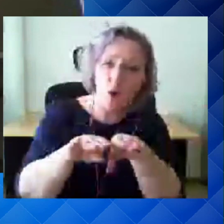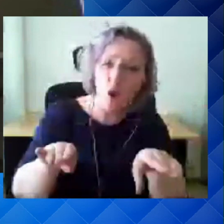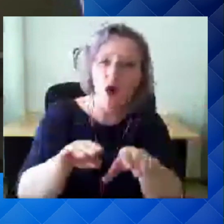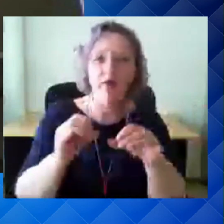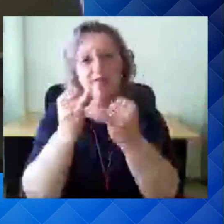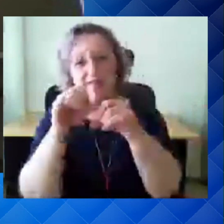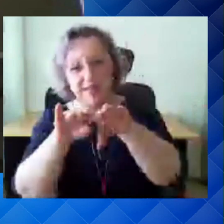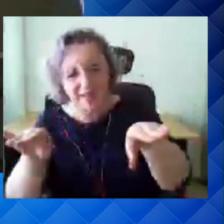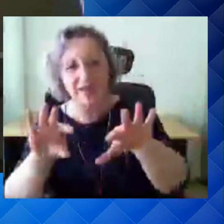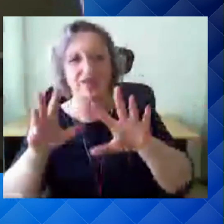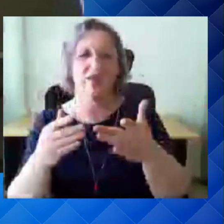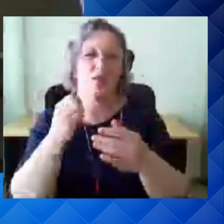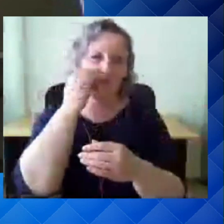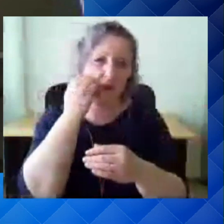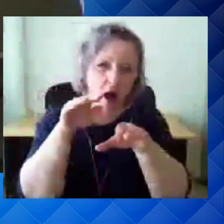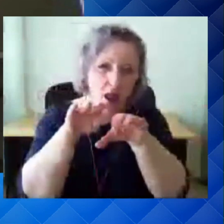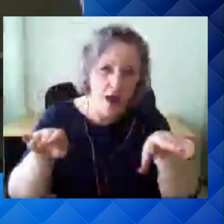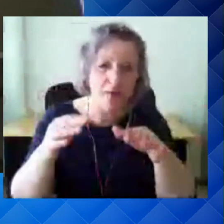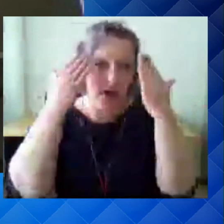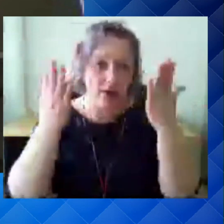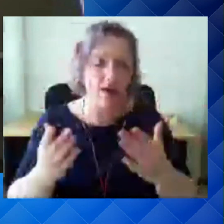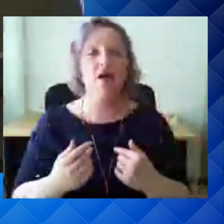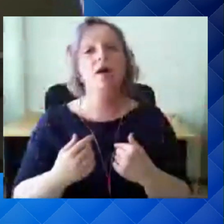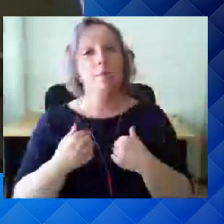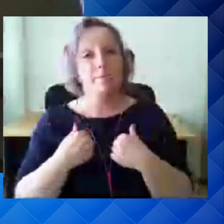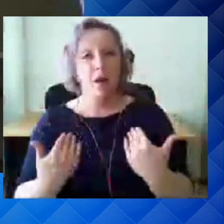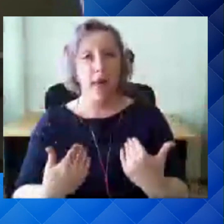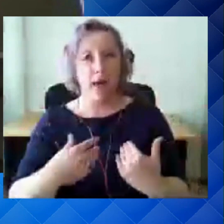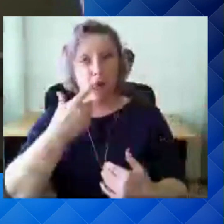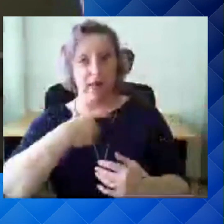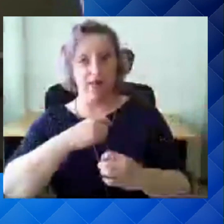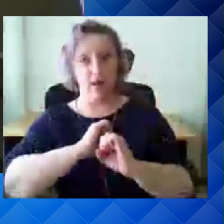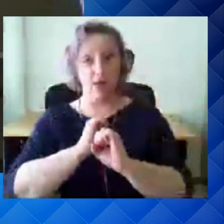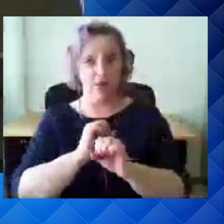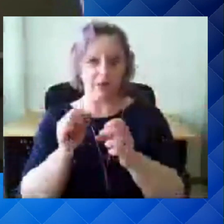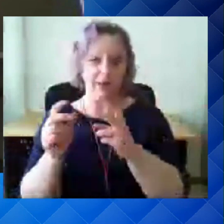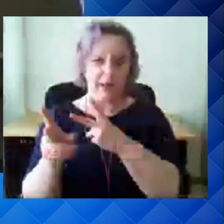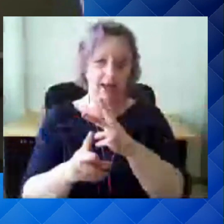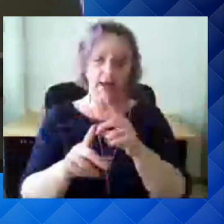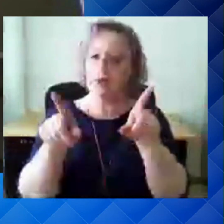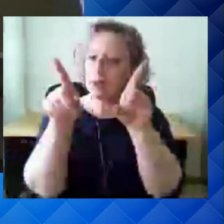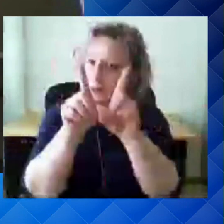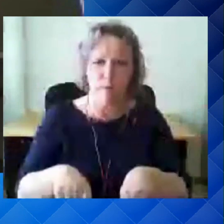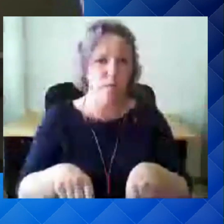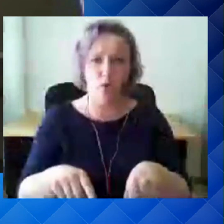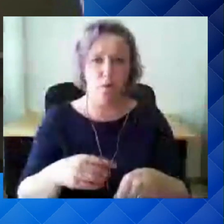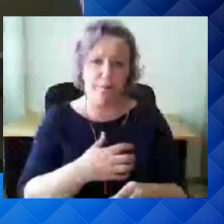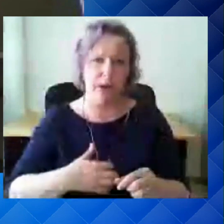rohelises, kollases või punases scenaariumis. Mina jälgin selle suvel enda kaitsmiseks samulihtsaid põhimõtteid, mida ma olen